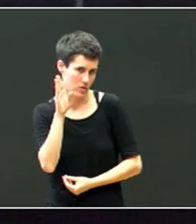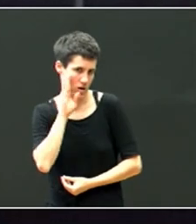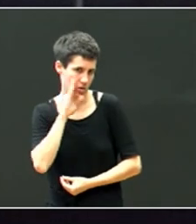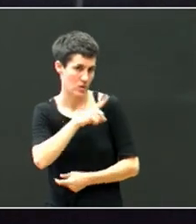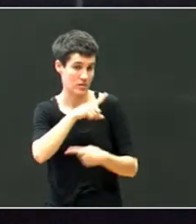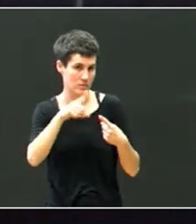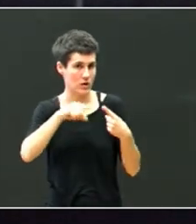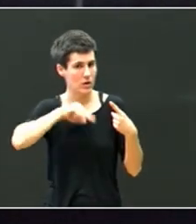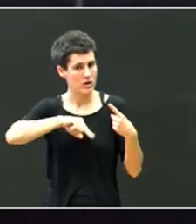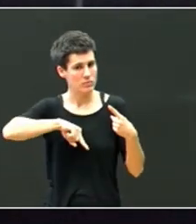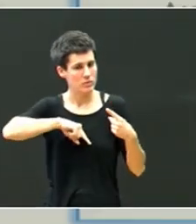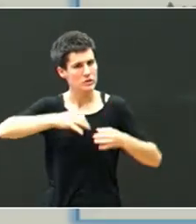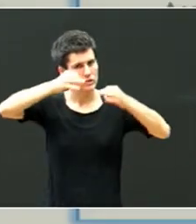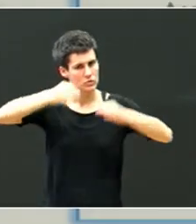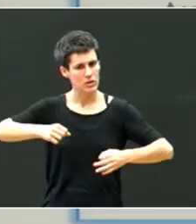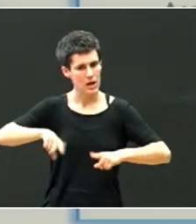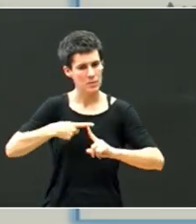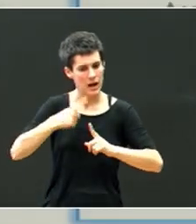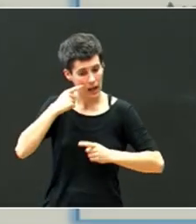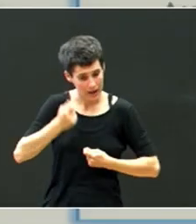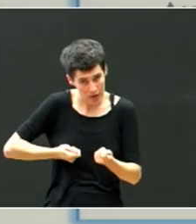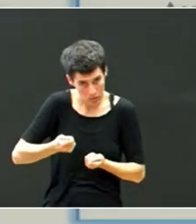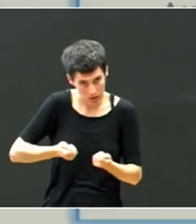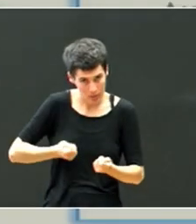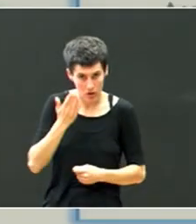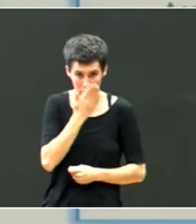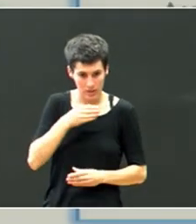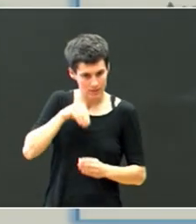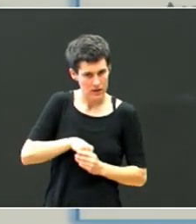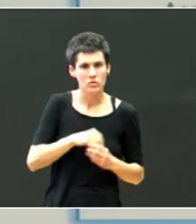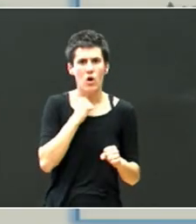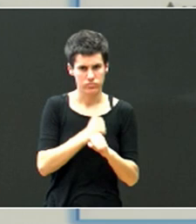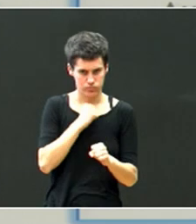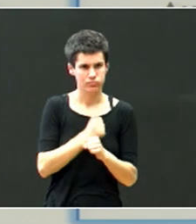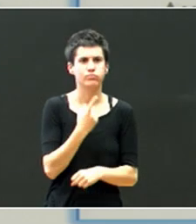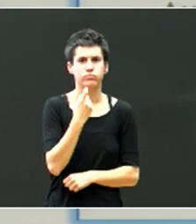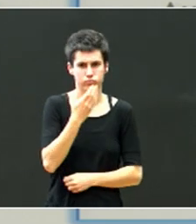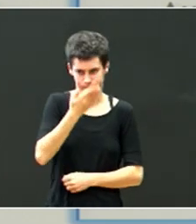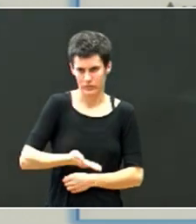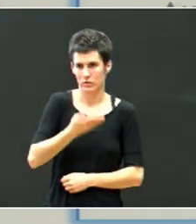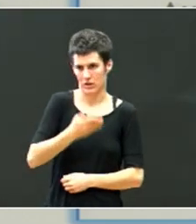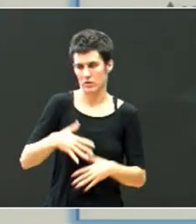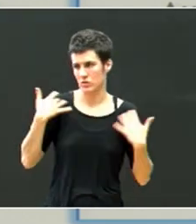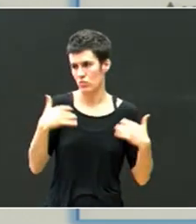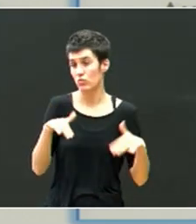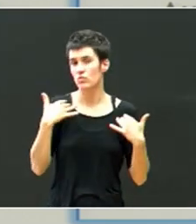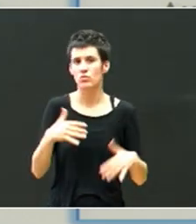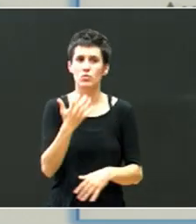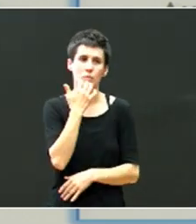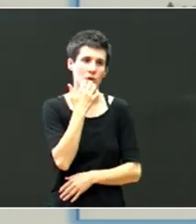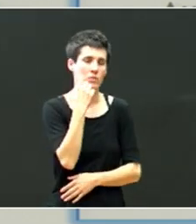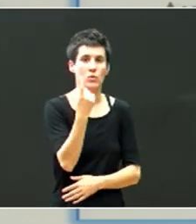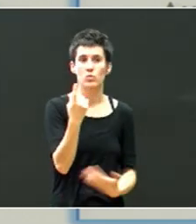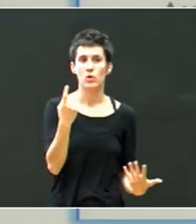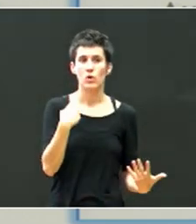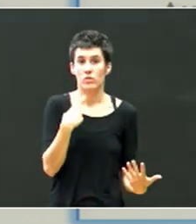emozioen segurtasuna eta regulazioa. Eskolan badago zeregina, eta zeregina, undia, eta ipatzeko tam bat, baldin